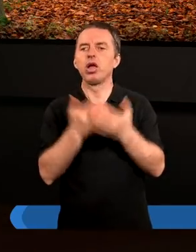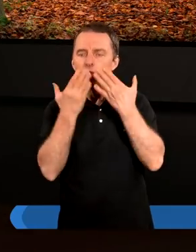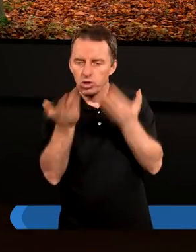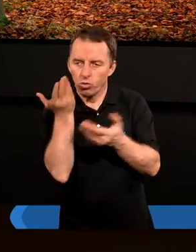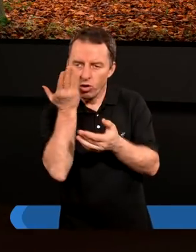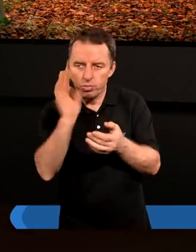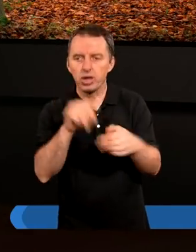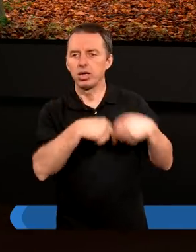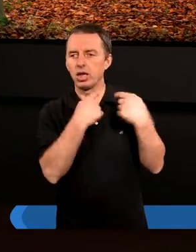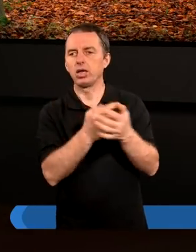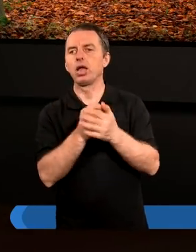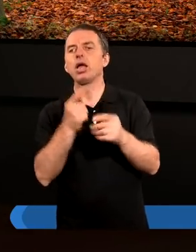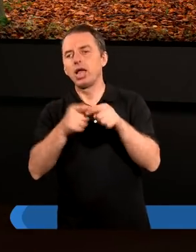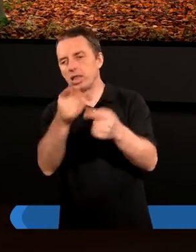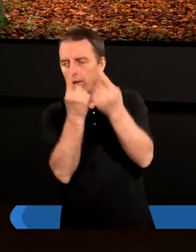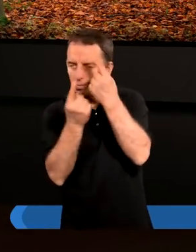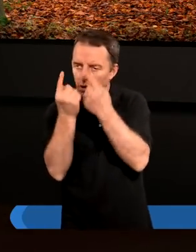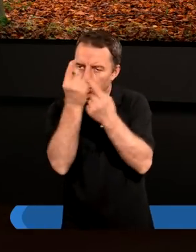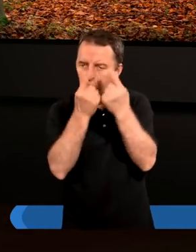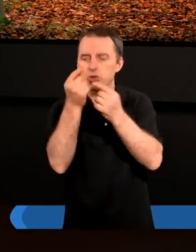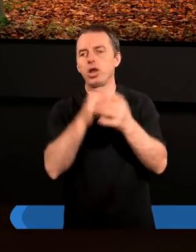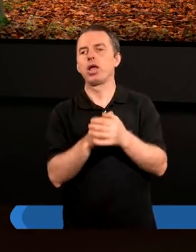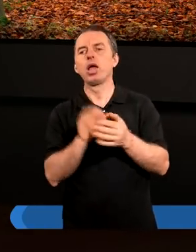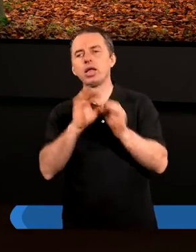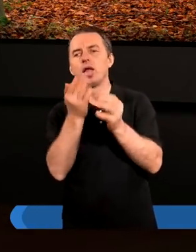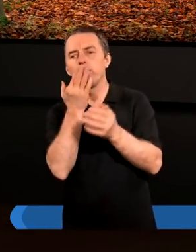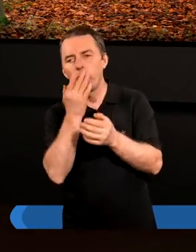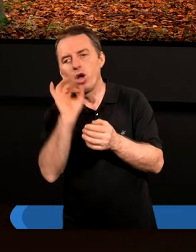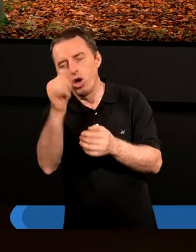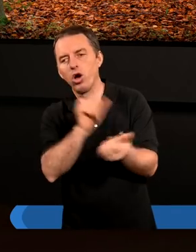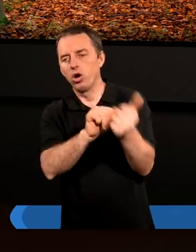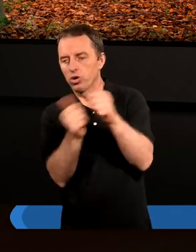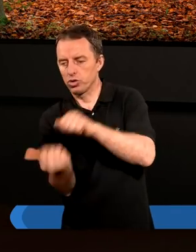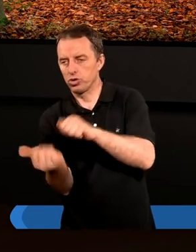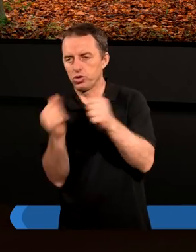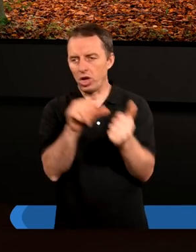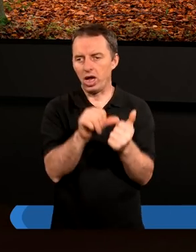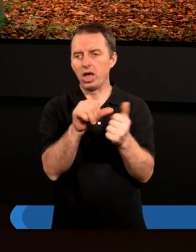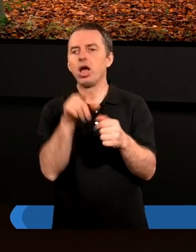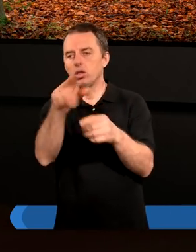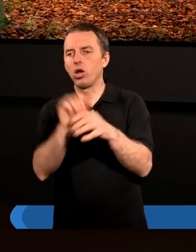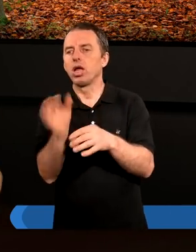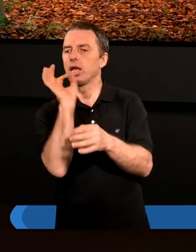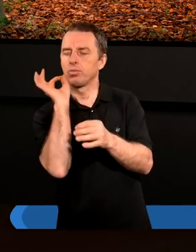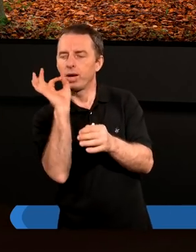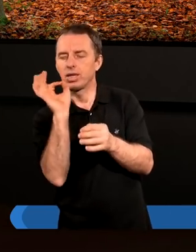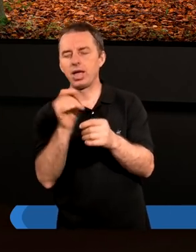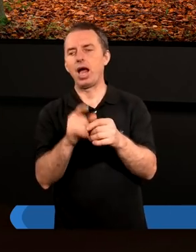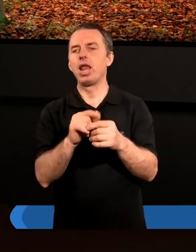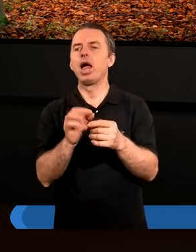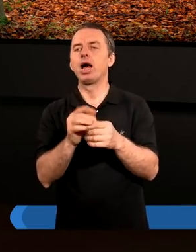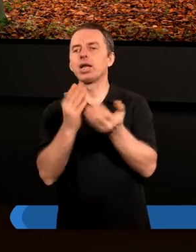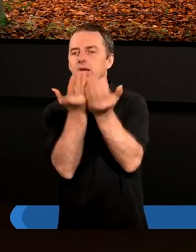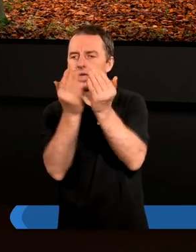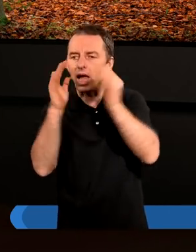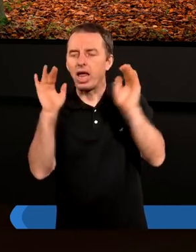Dziękuję bardzo serdecznie za te myśli i gdy mówiłeś o chrzcie, że to jest specjalna sceneria,